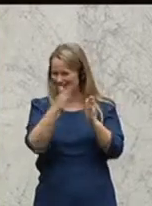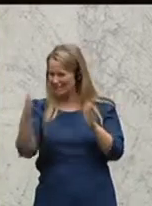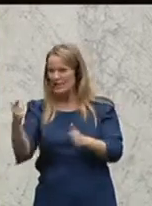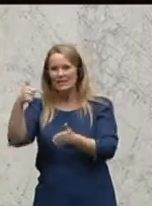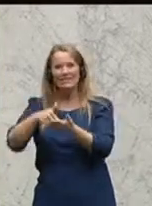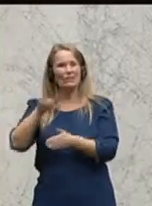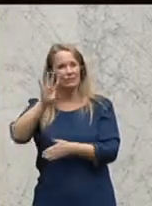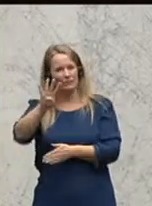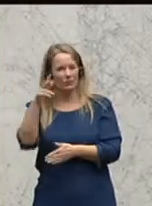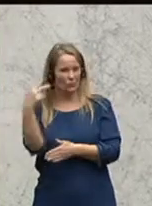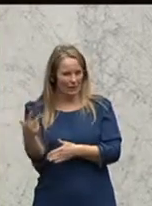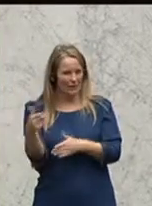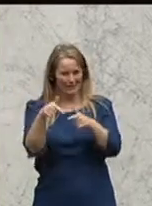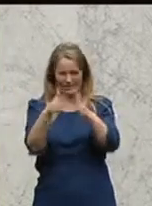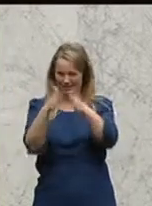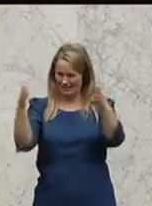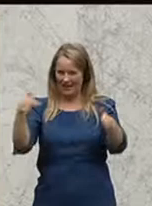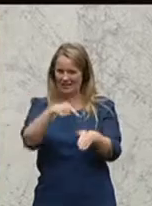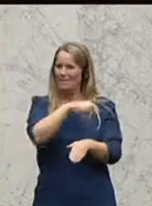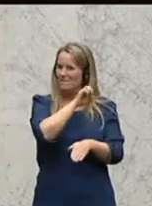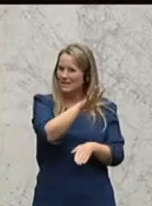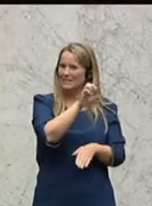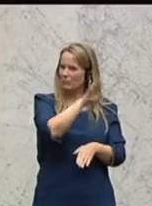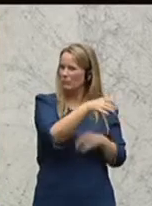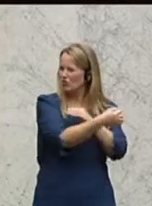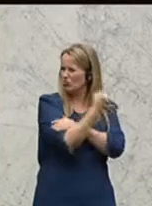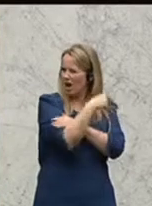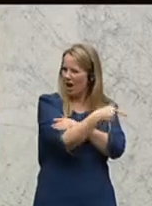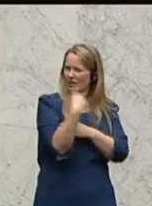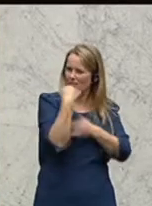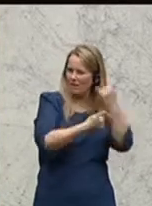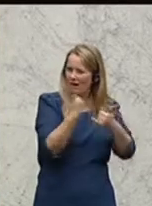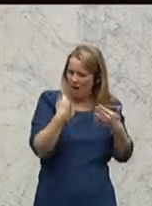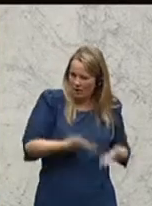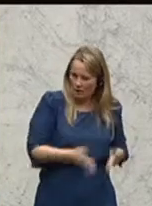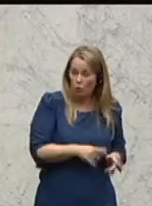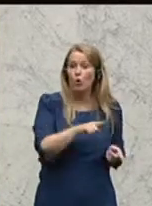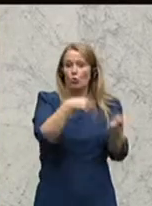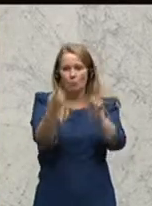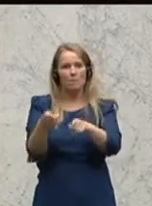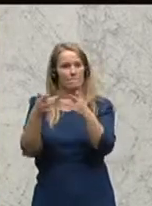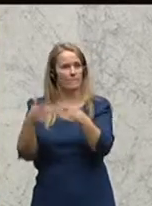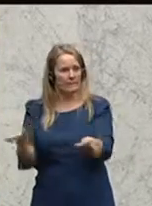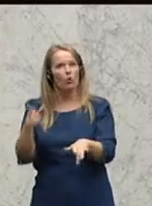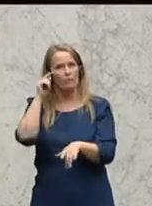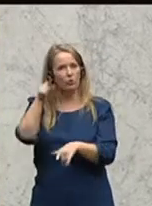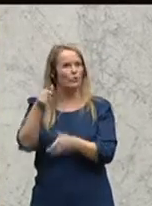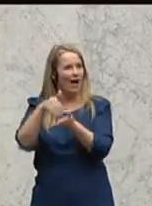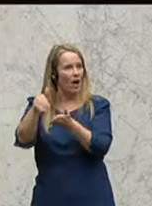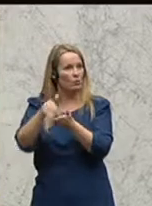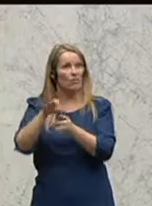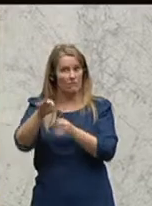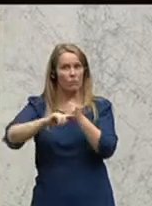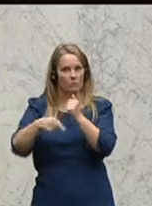2034 diese 14, 15 geburtenstarken Jahrgänge in Pension gehen und damit natürlich die Ausgaben für das